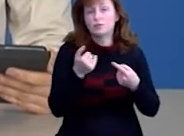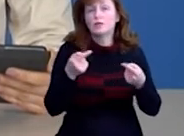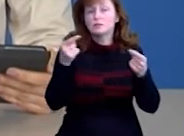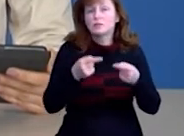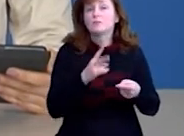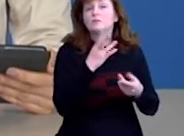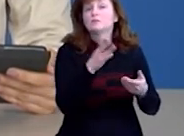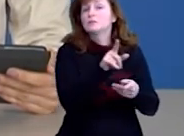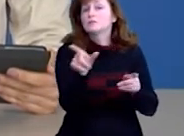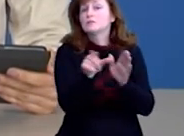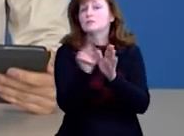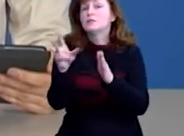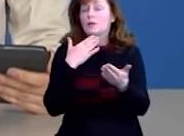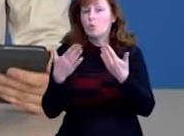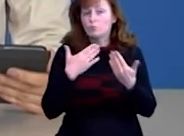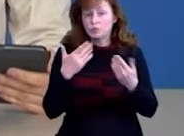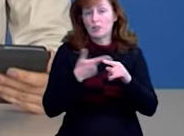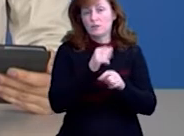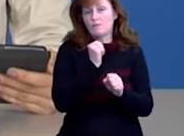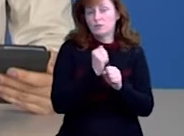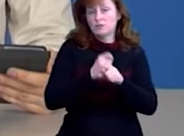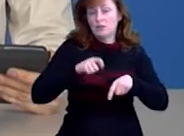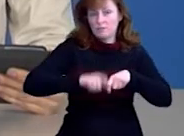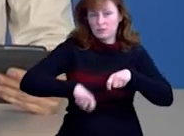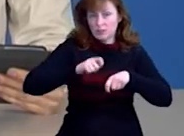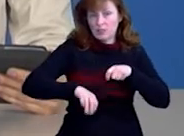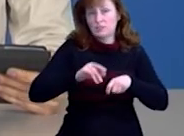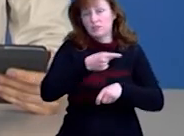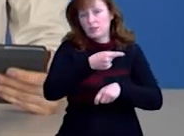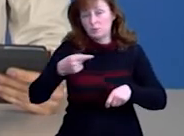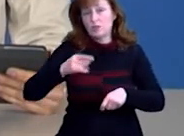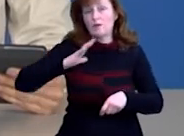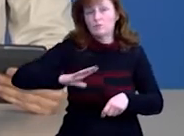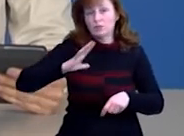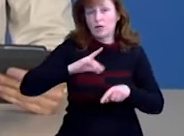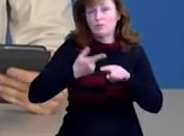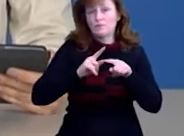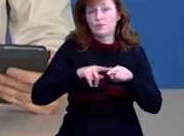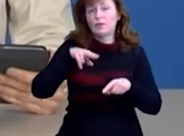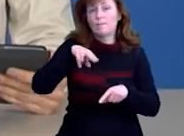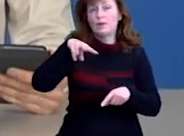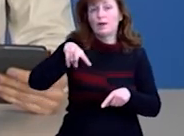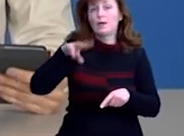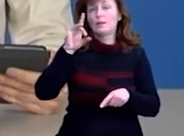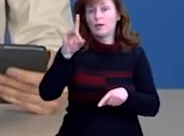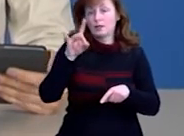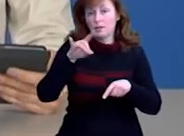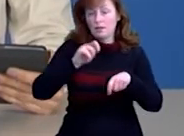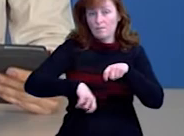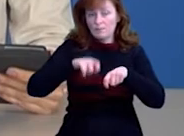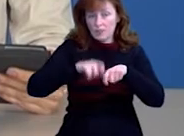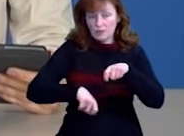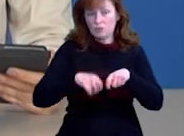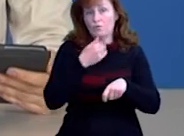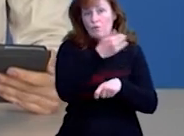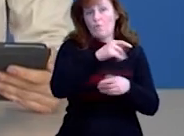її контактів. Чоловіку зробили експрес-тест, він негативний, чекає на результат ПЛР-тесту. В будинку, де проживає подружжя,